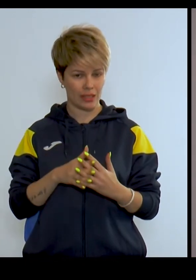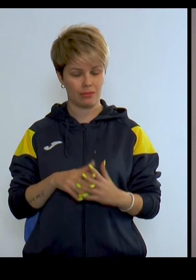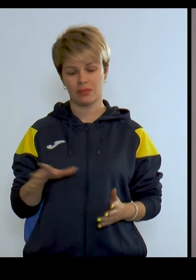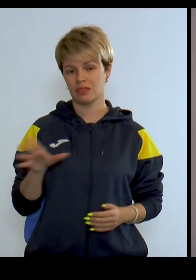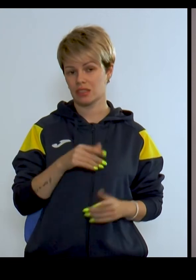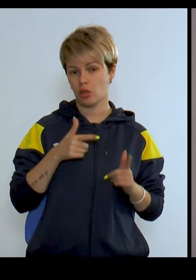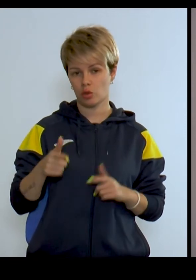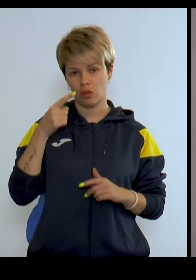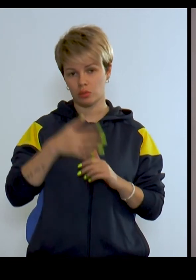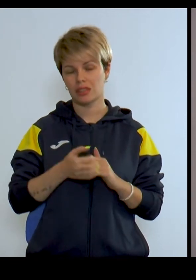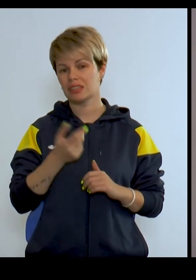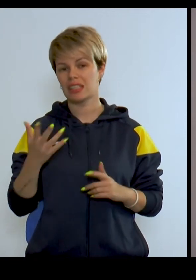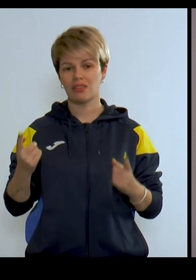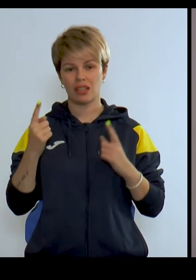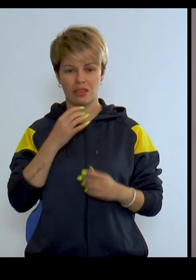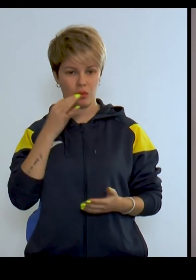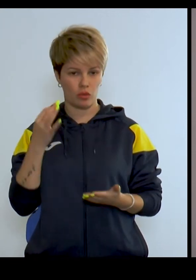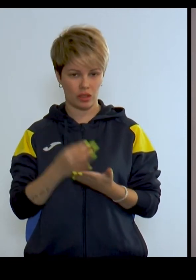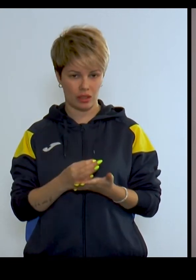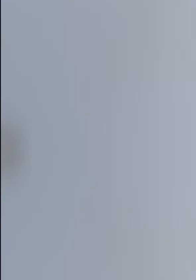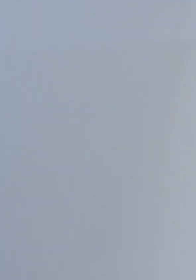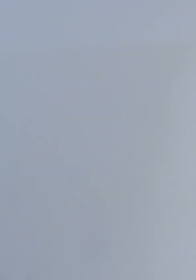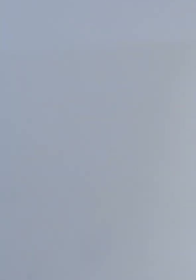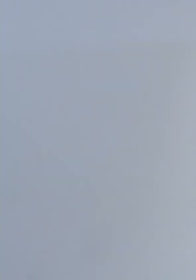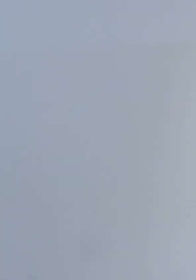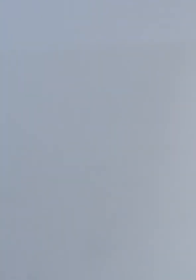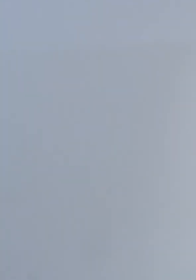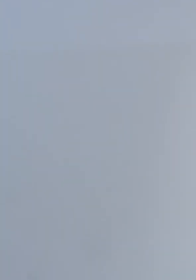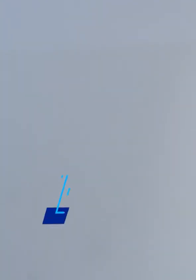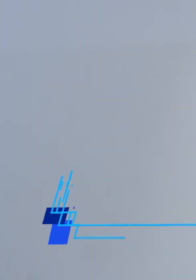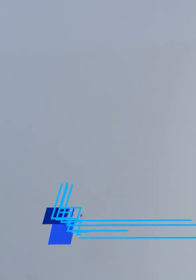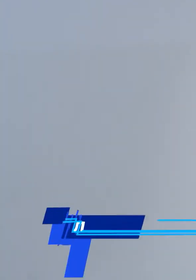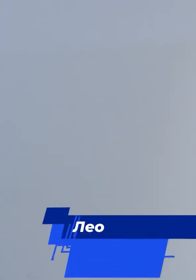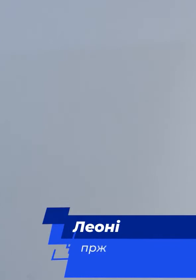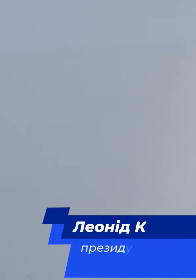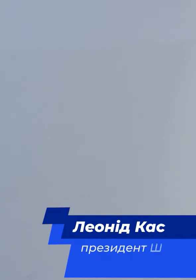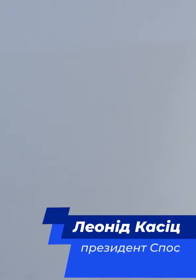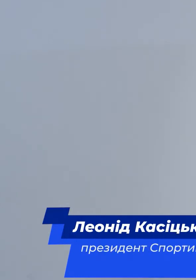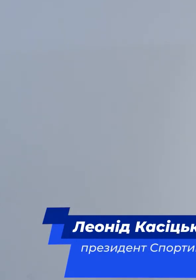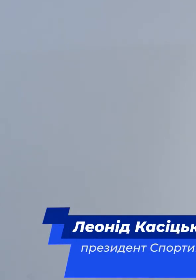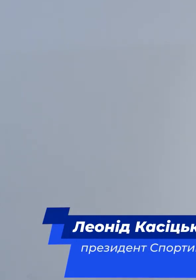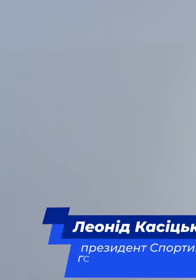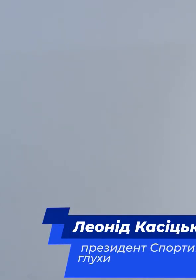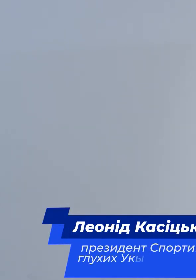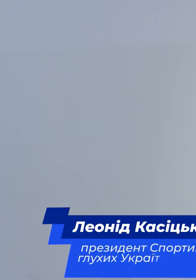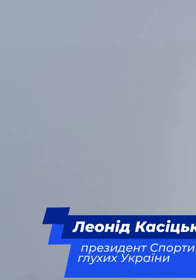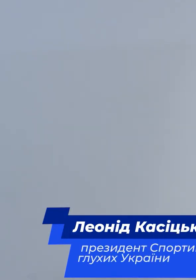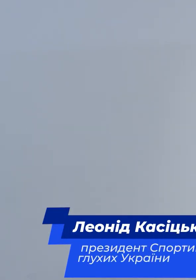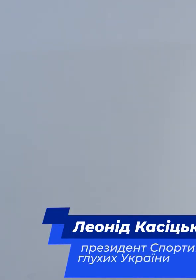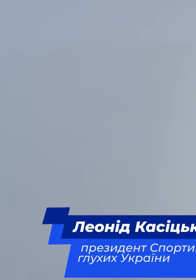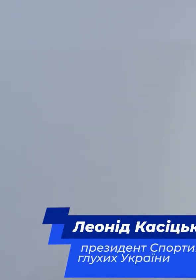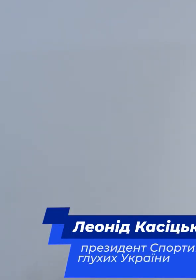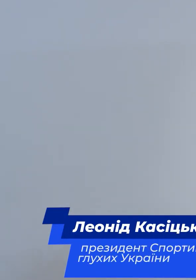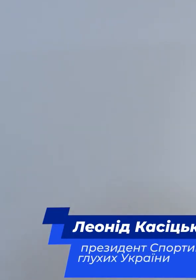Всі готові, всі розуміють, наскільки велика відповідальність на них. Я хочу побажати спортсменам, щоб ви вірили у себе,